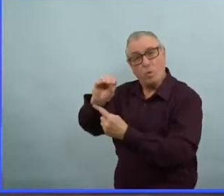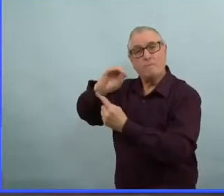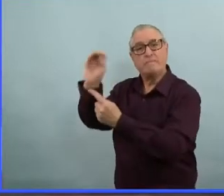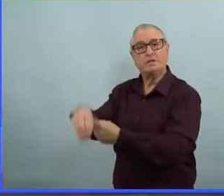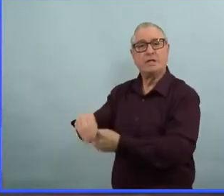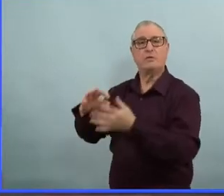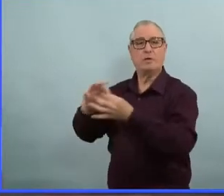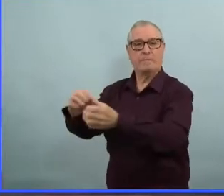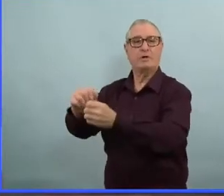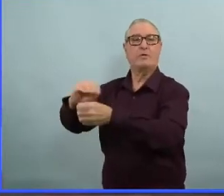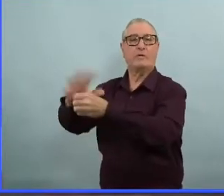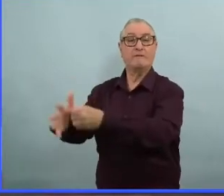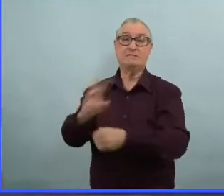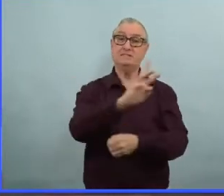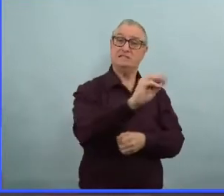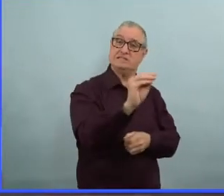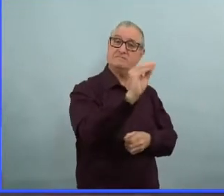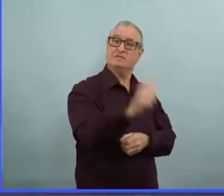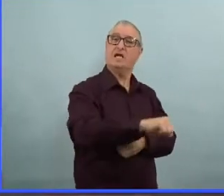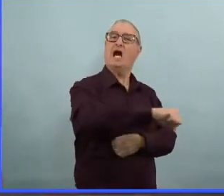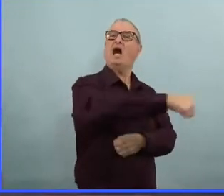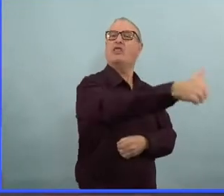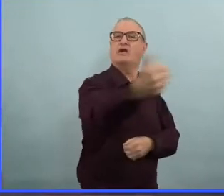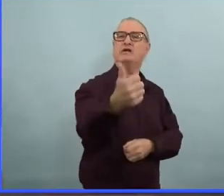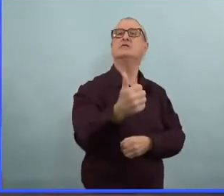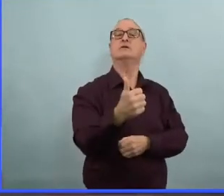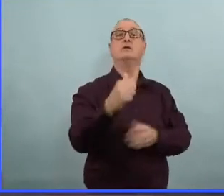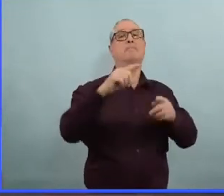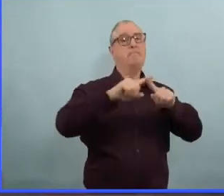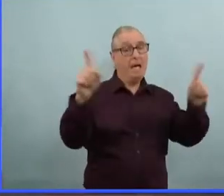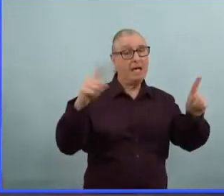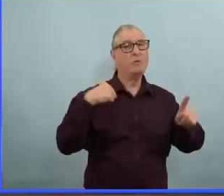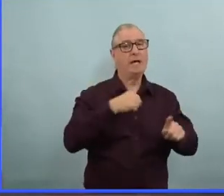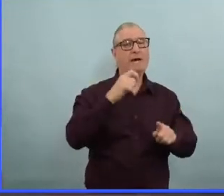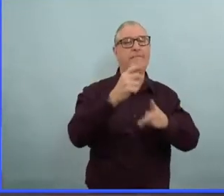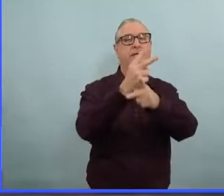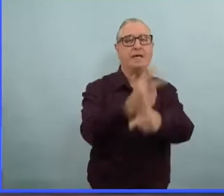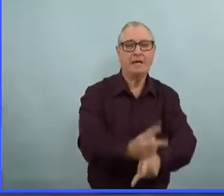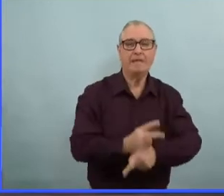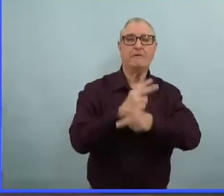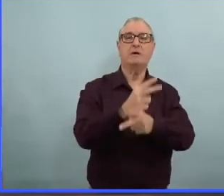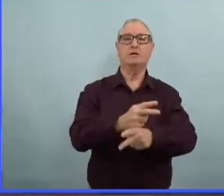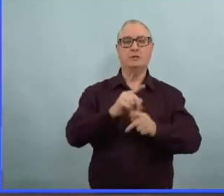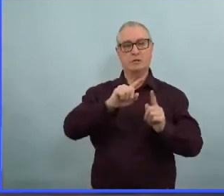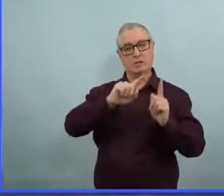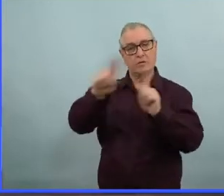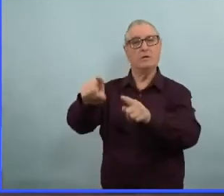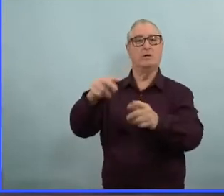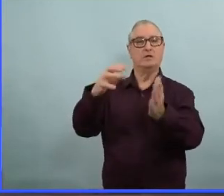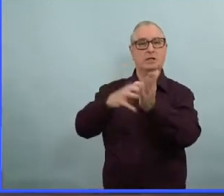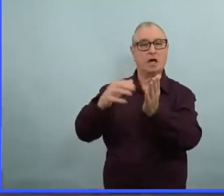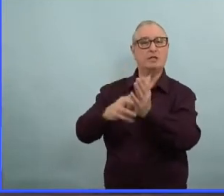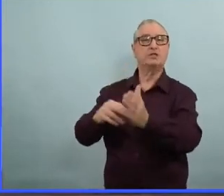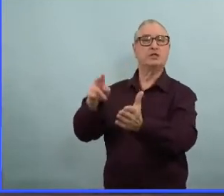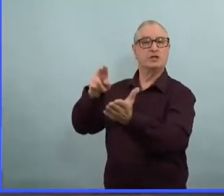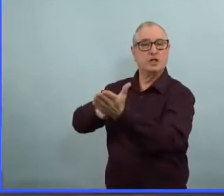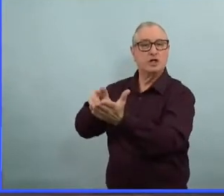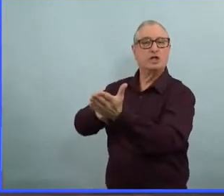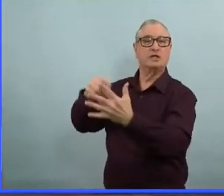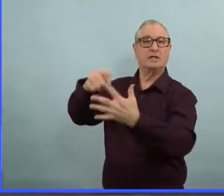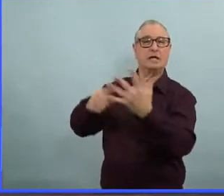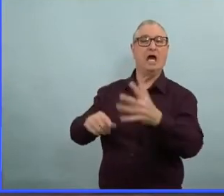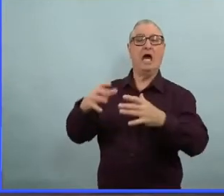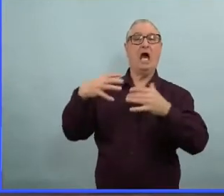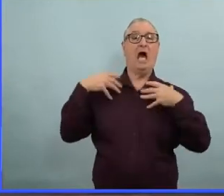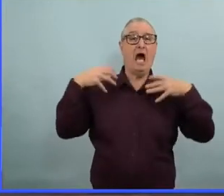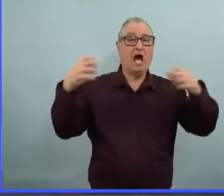Alors, bien entendu, toutes ces personnes ont besoin de recevoir des soins. Toutes les personnes qui sont admises à l'hôpital contribuent à la pression sur notre système de santé.